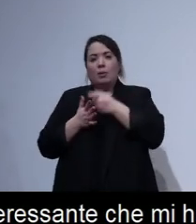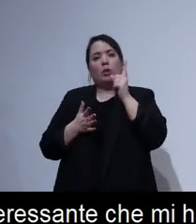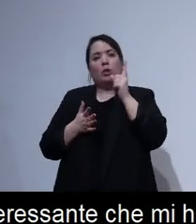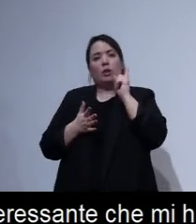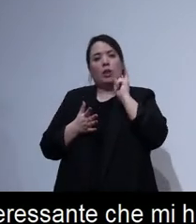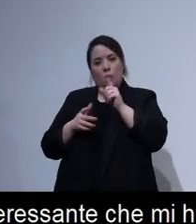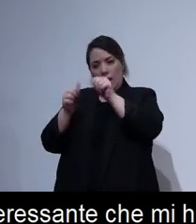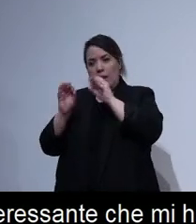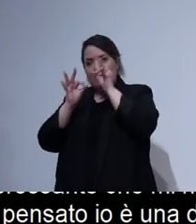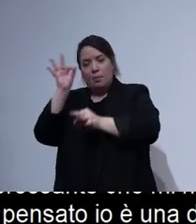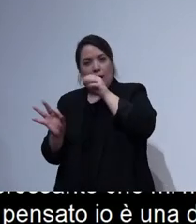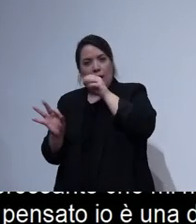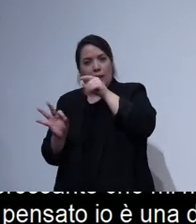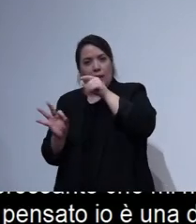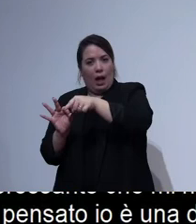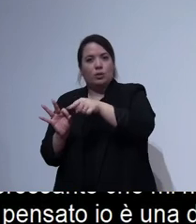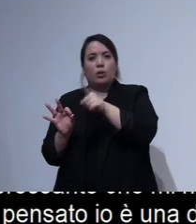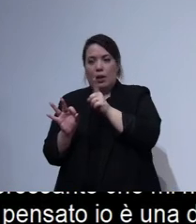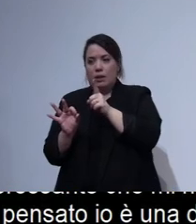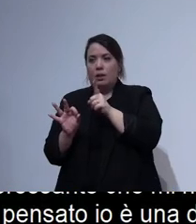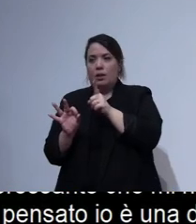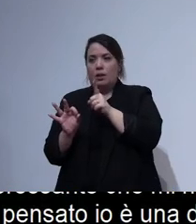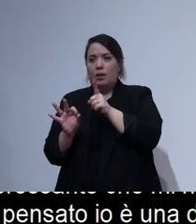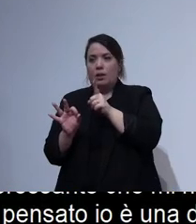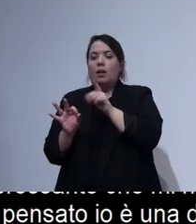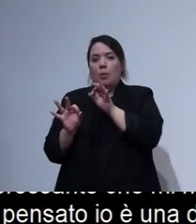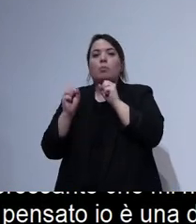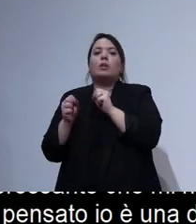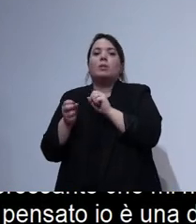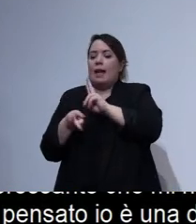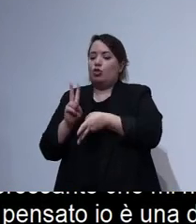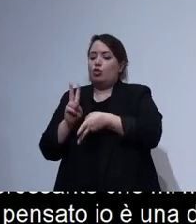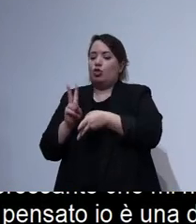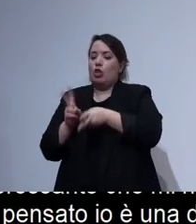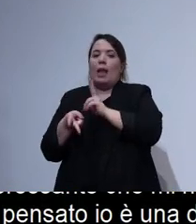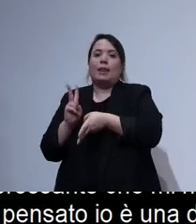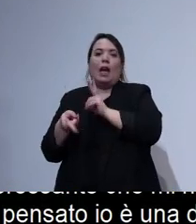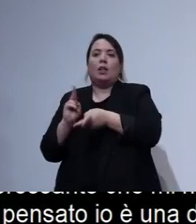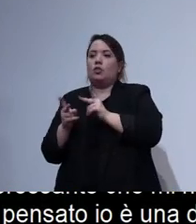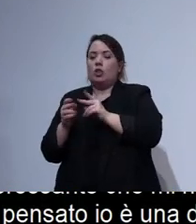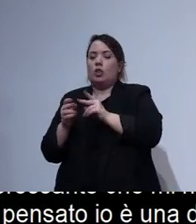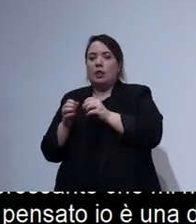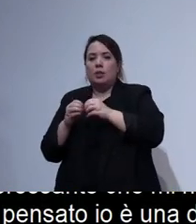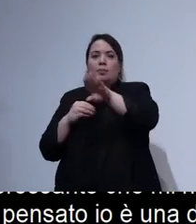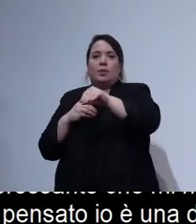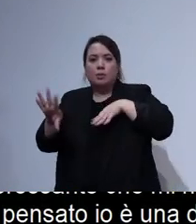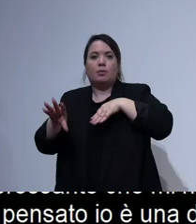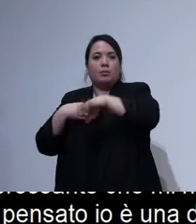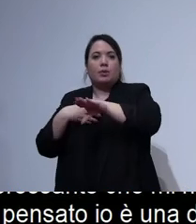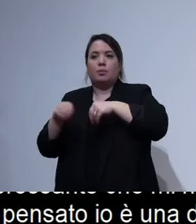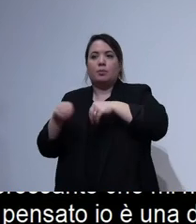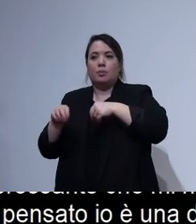implementato tra le feature che abbiamo implementato c'è la possibilità di chattare con l'host rispetto alle varie caratteristiche di